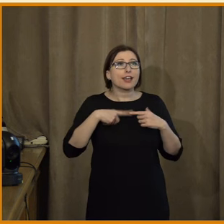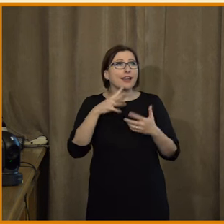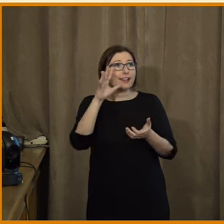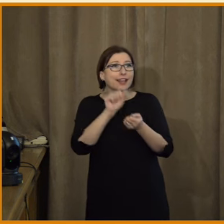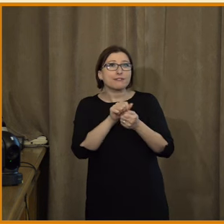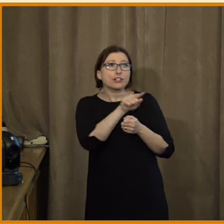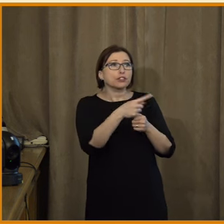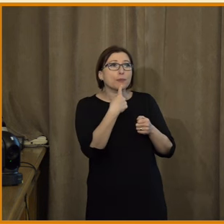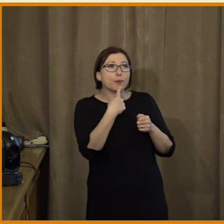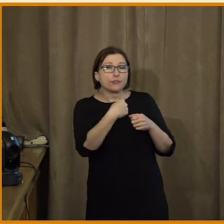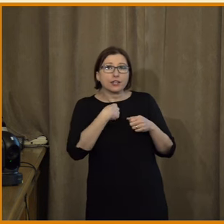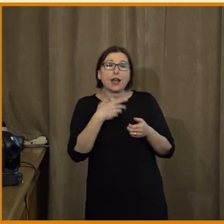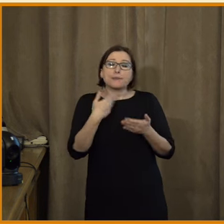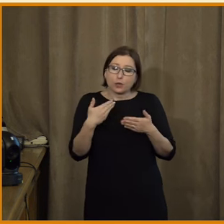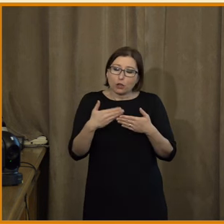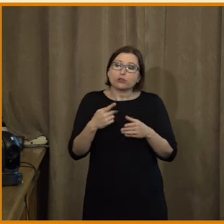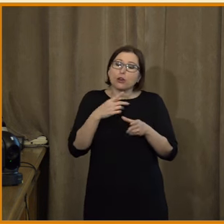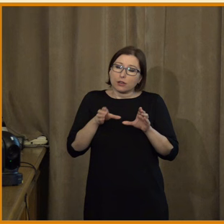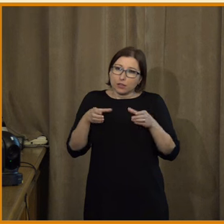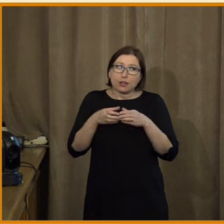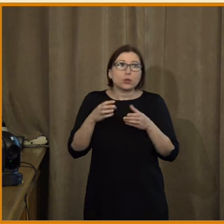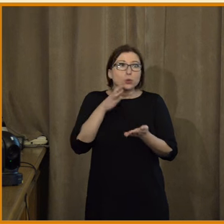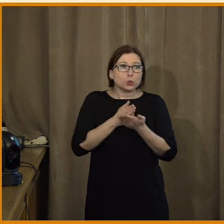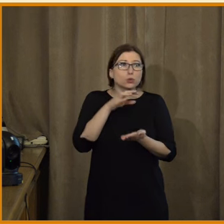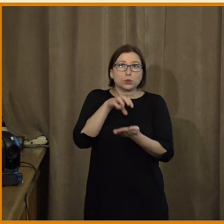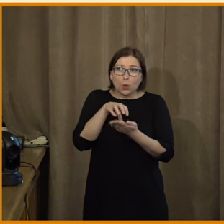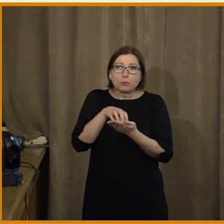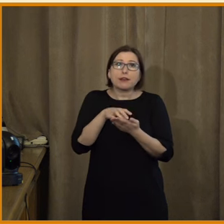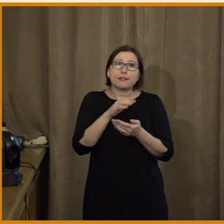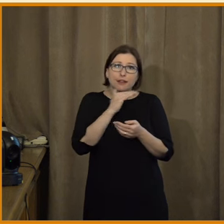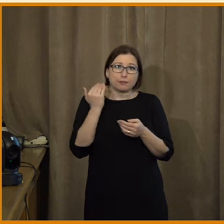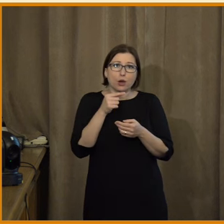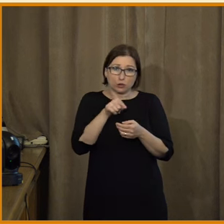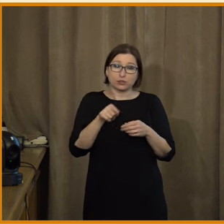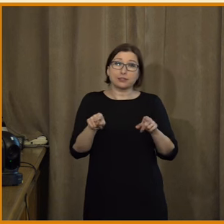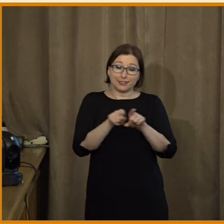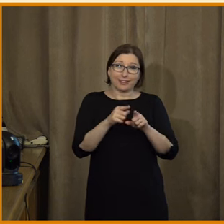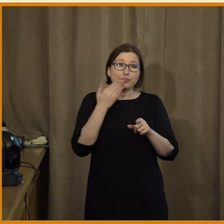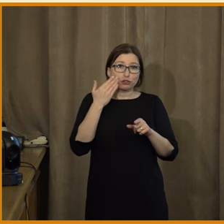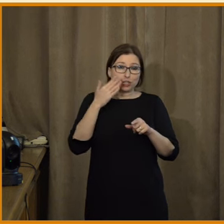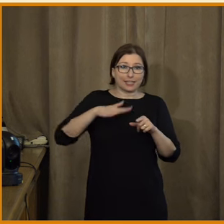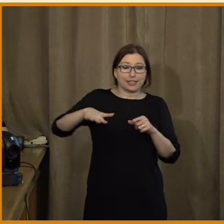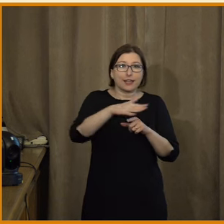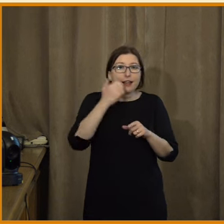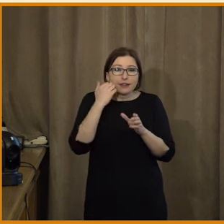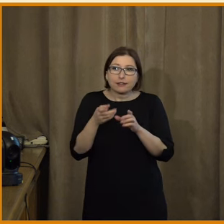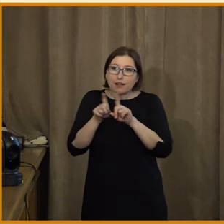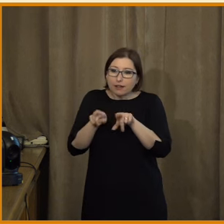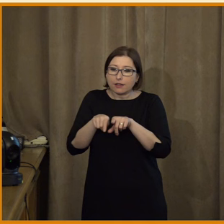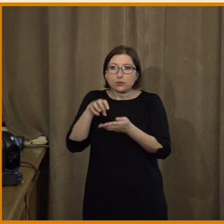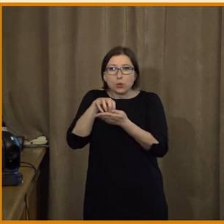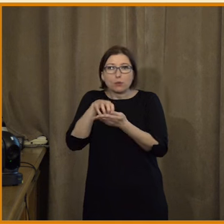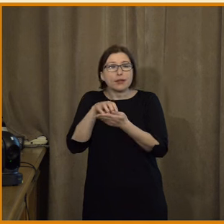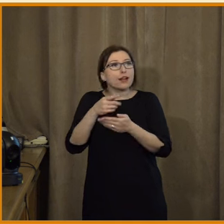nevěří tomu, co říkají a takové skupiny jsou vlastně i v české společnosti a pak vlastně se musíme dívat na to, proč teda tady těm lidem to